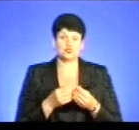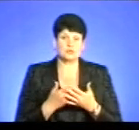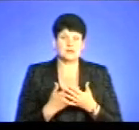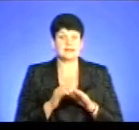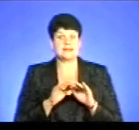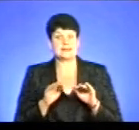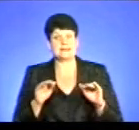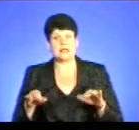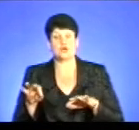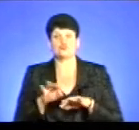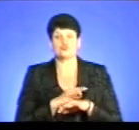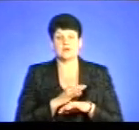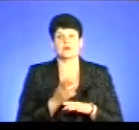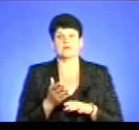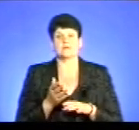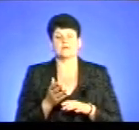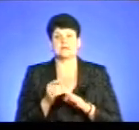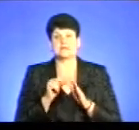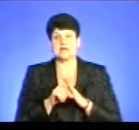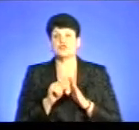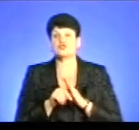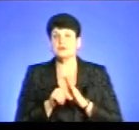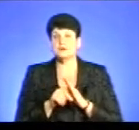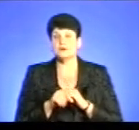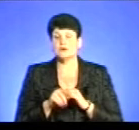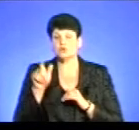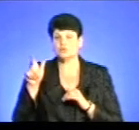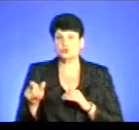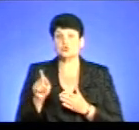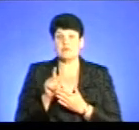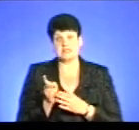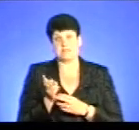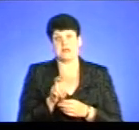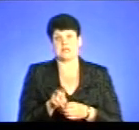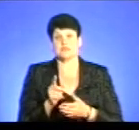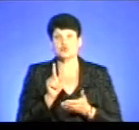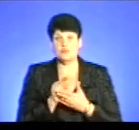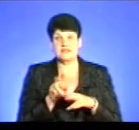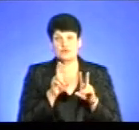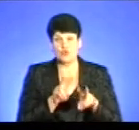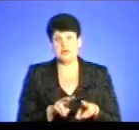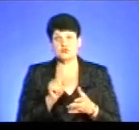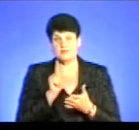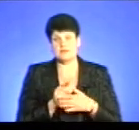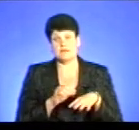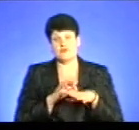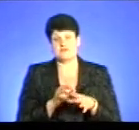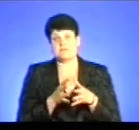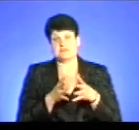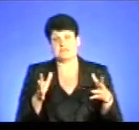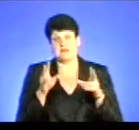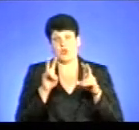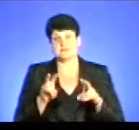дітей, і чоловіка, чи дружину, пацієнт зобов'язаний прийти, він зобов'язаний його оглянути, зобов'язаний провести максимальне